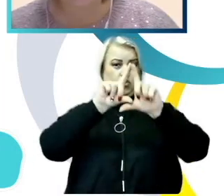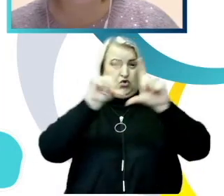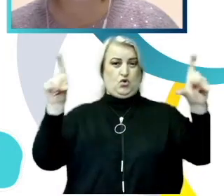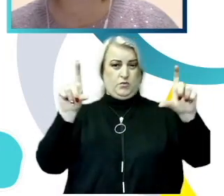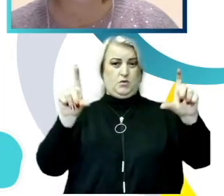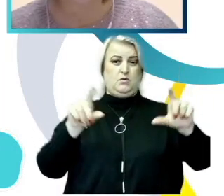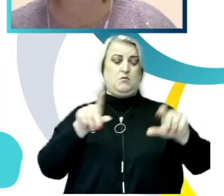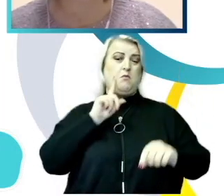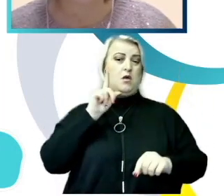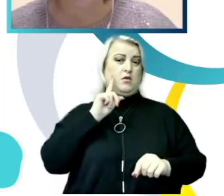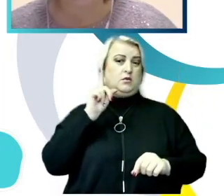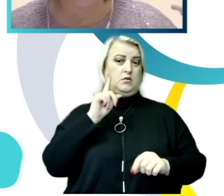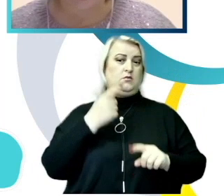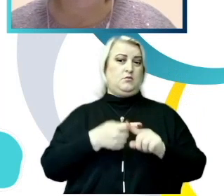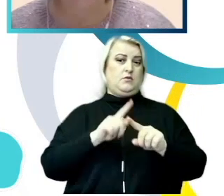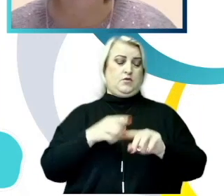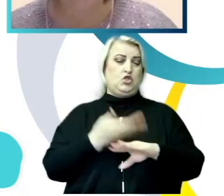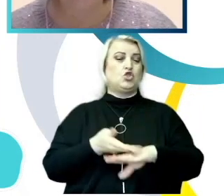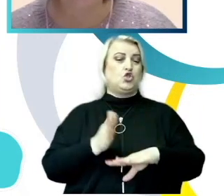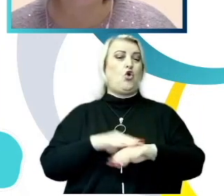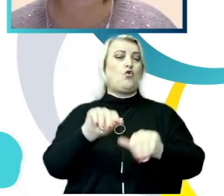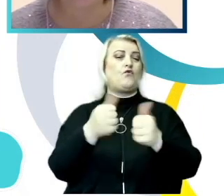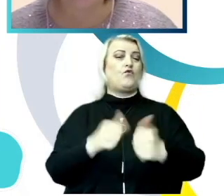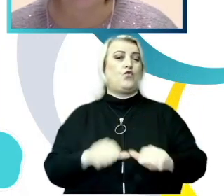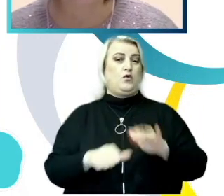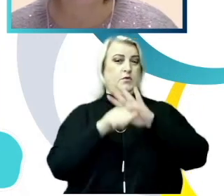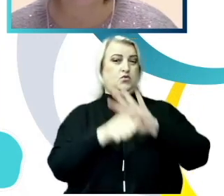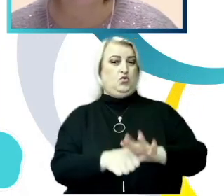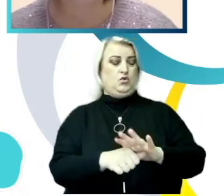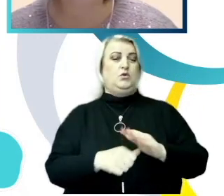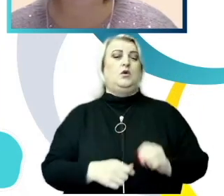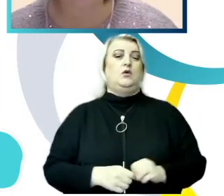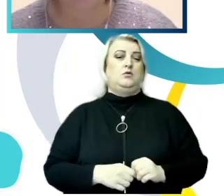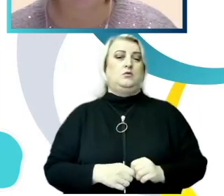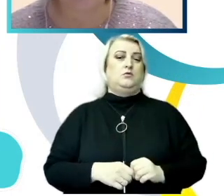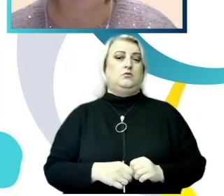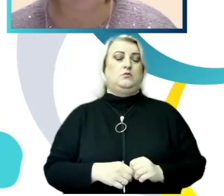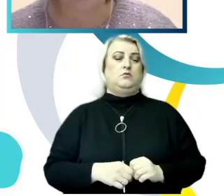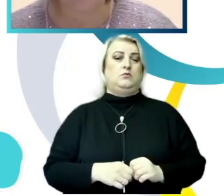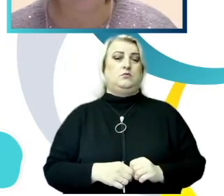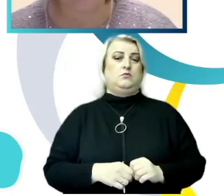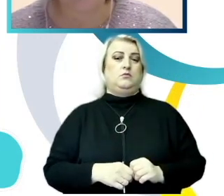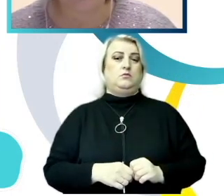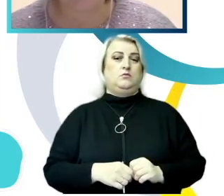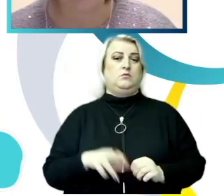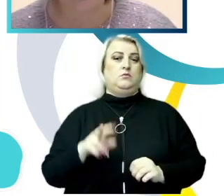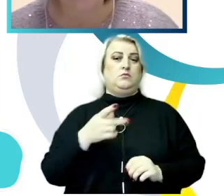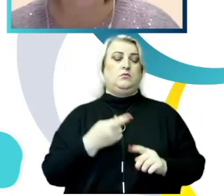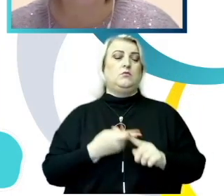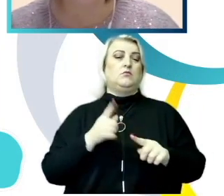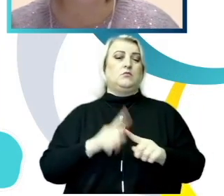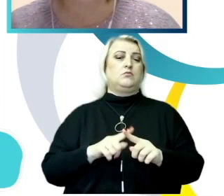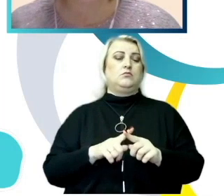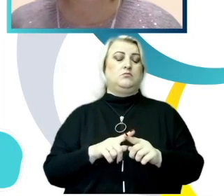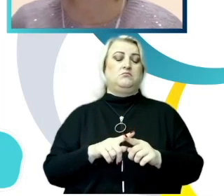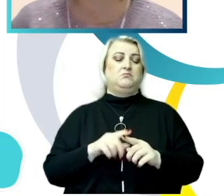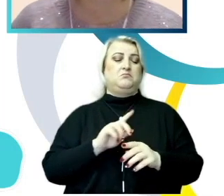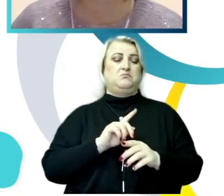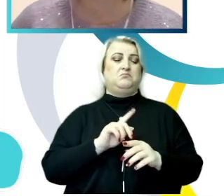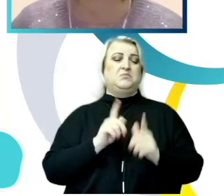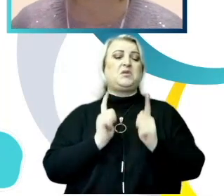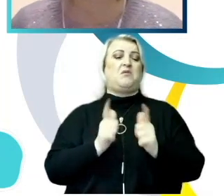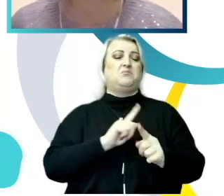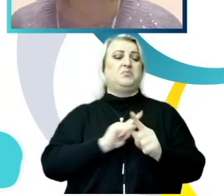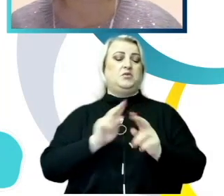tinerii din clasteruri cu forme grave de hărțuire ar fi mai reticenți în a raporta aceste cazuri, comparativ cu